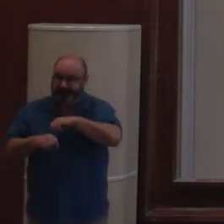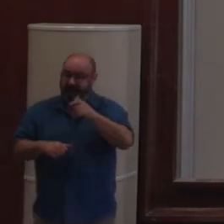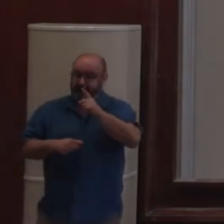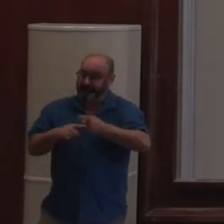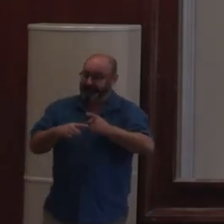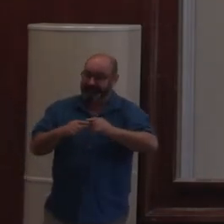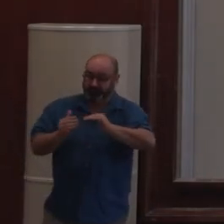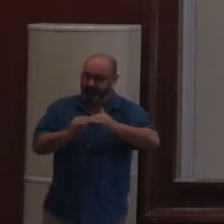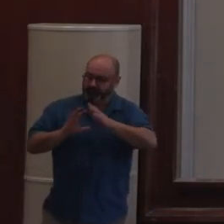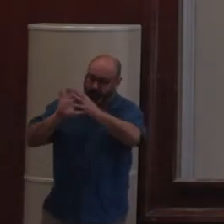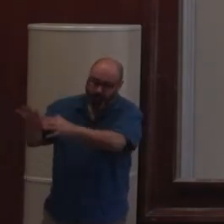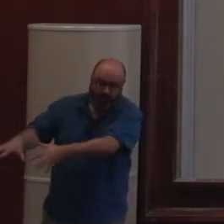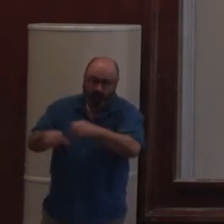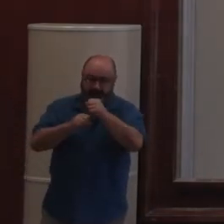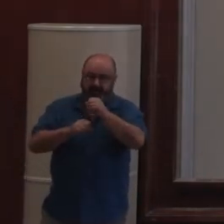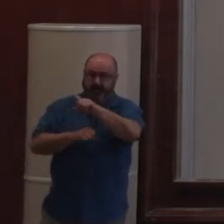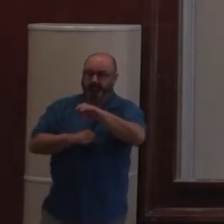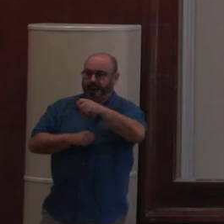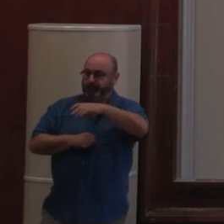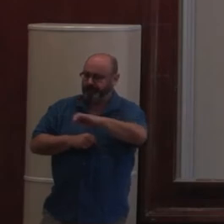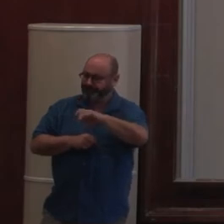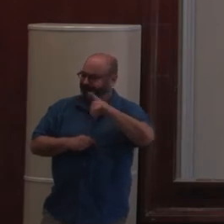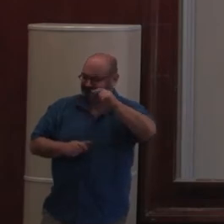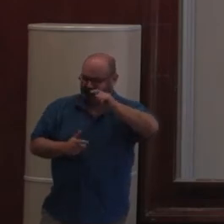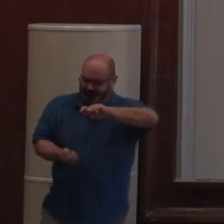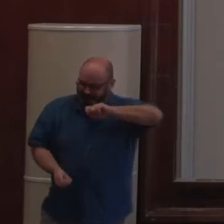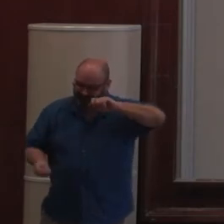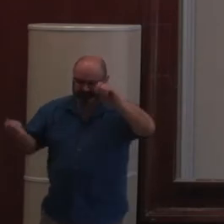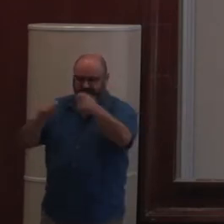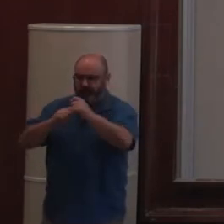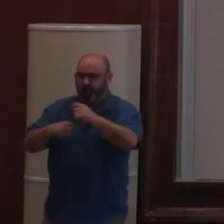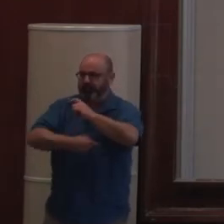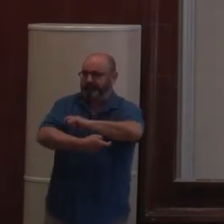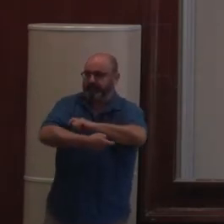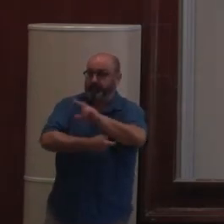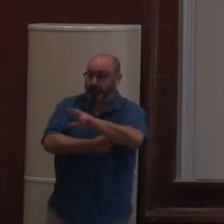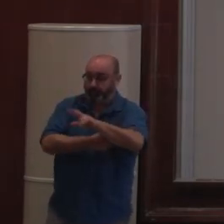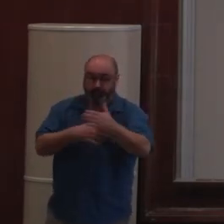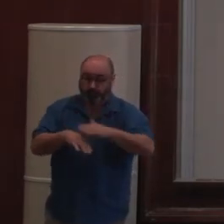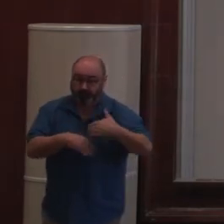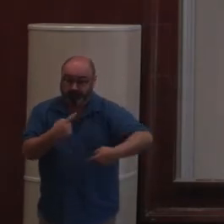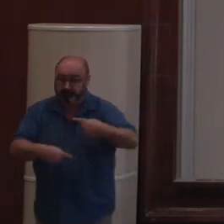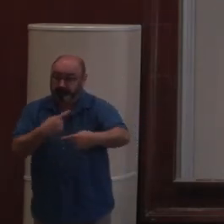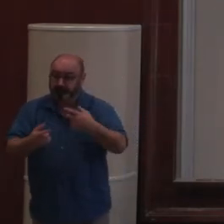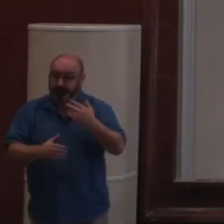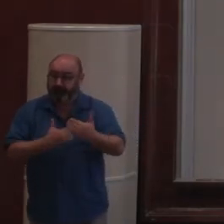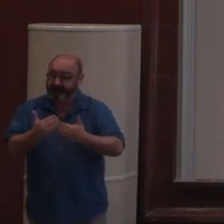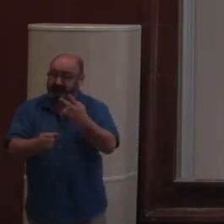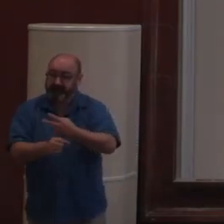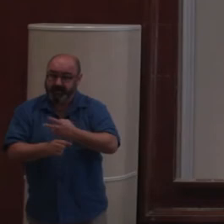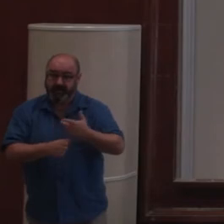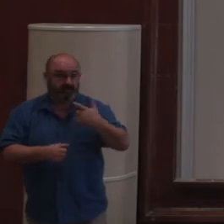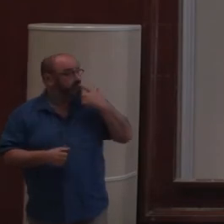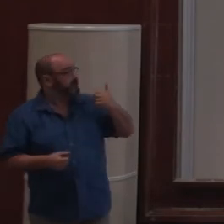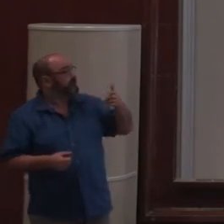communauté Plone qui a repris ZOP. et qui s'est dit, on va faire la migration à Python3. Et on y arrive. Donc, là, on arrive à un point